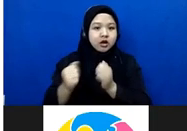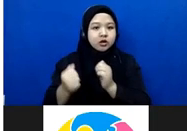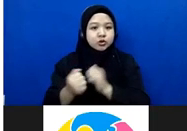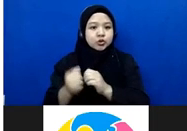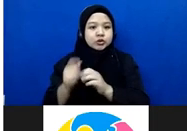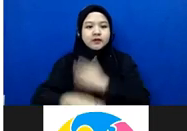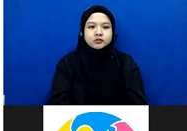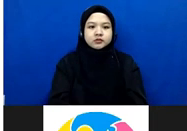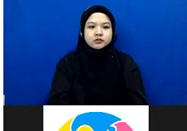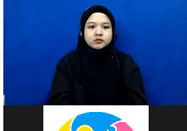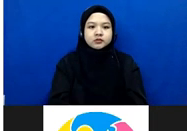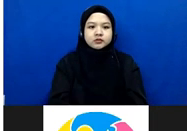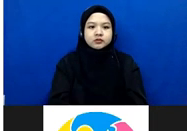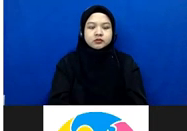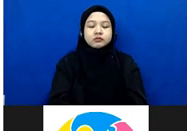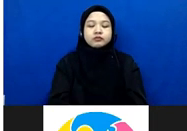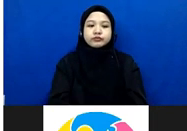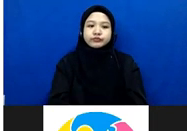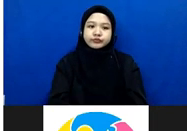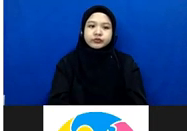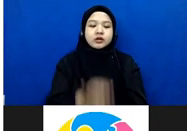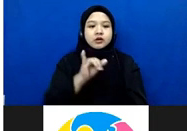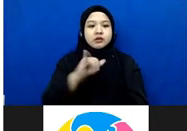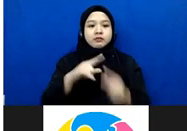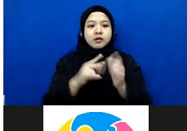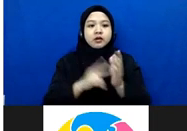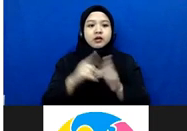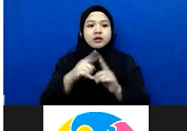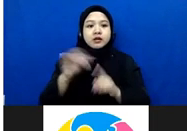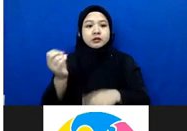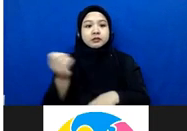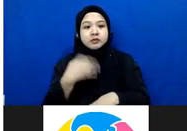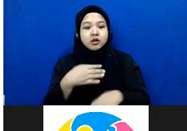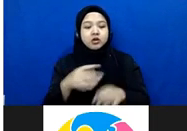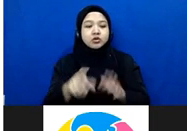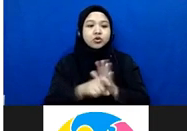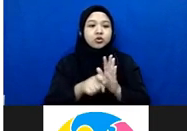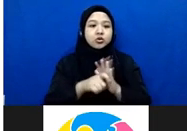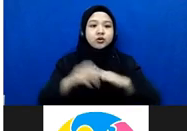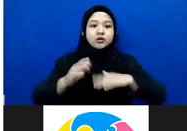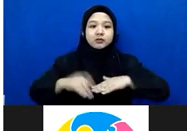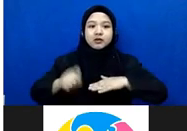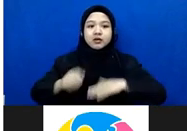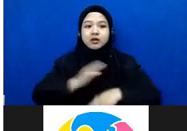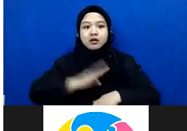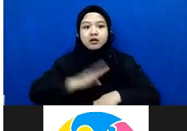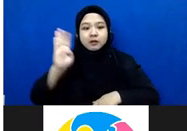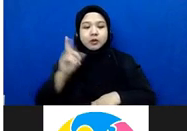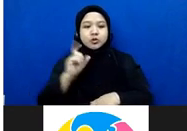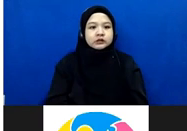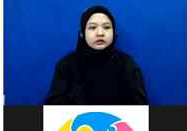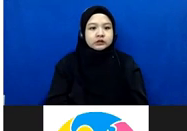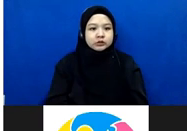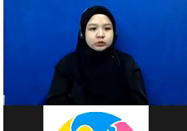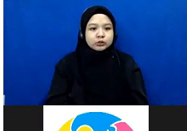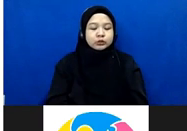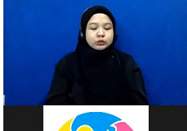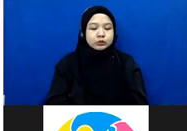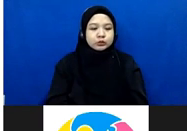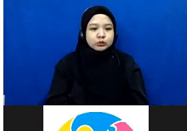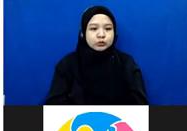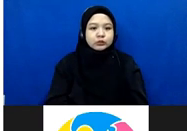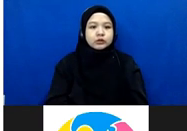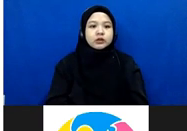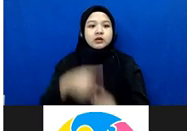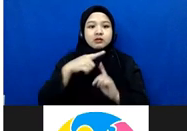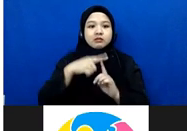keren ini mbak Yanti di peradilan agama contohnya adalah akuaris ya mbak kalau dalam ini